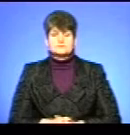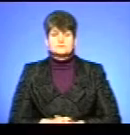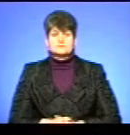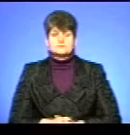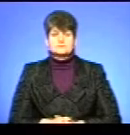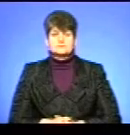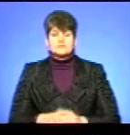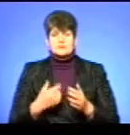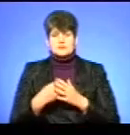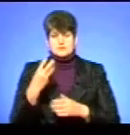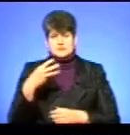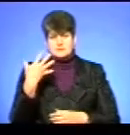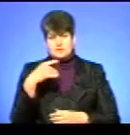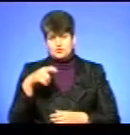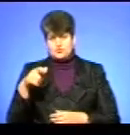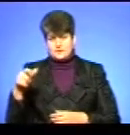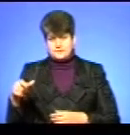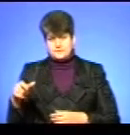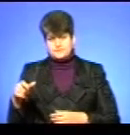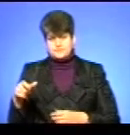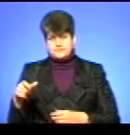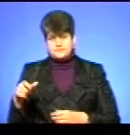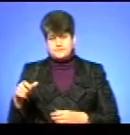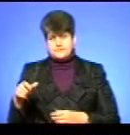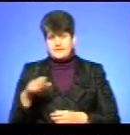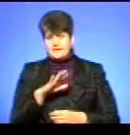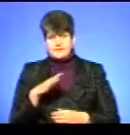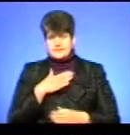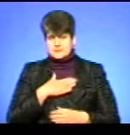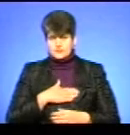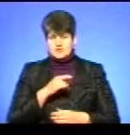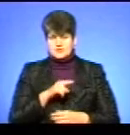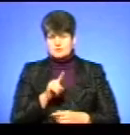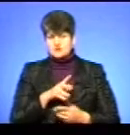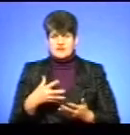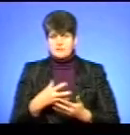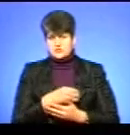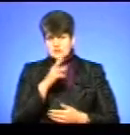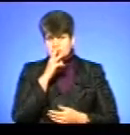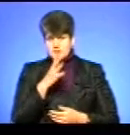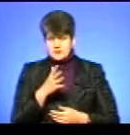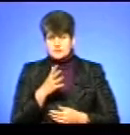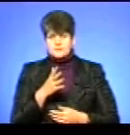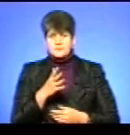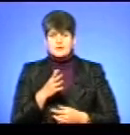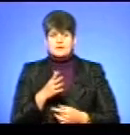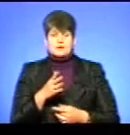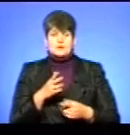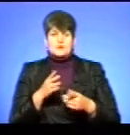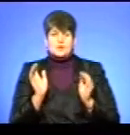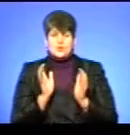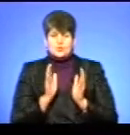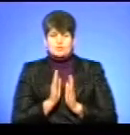Близько 35 чоловік, невдоволені в зв'язку з невиплатою заробітної плати. Охорону публічного порядку